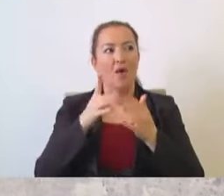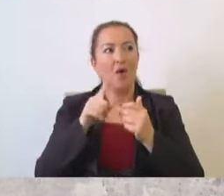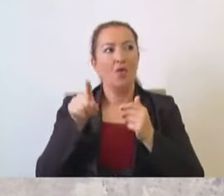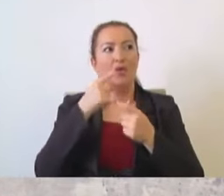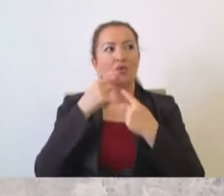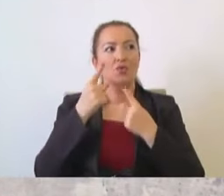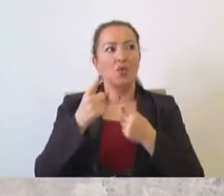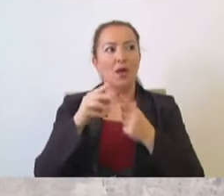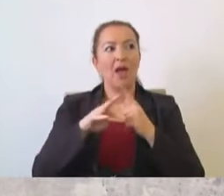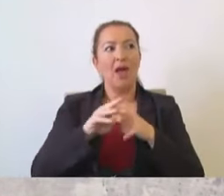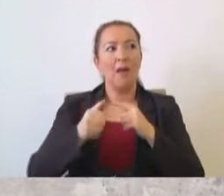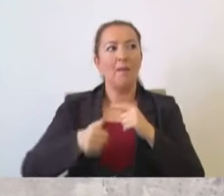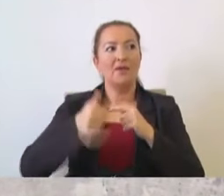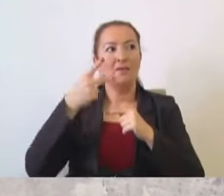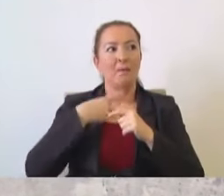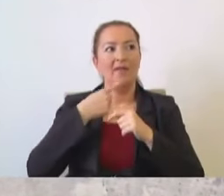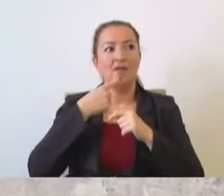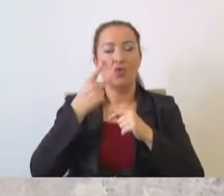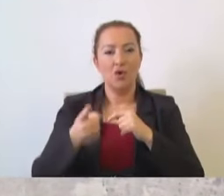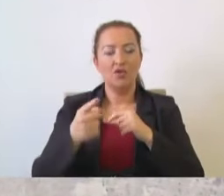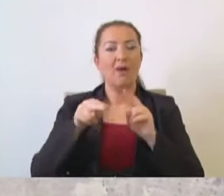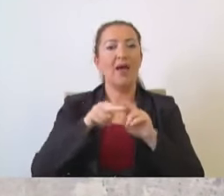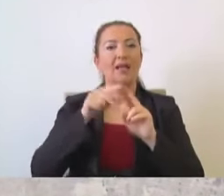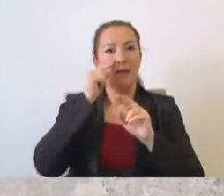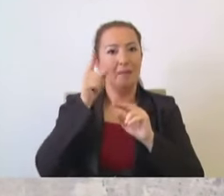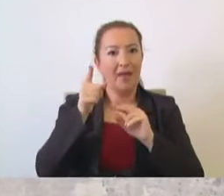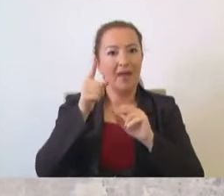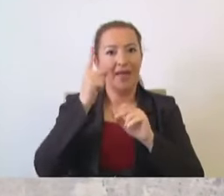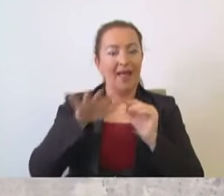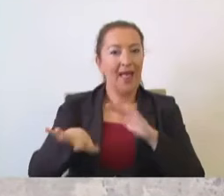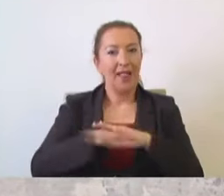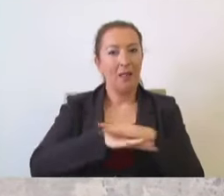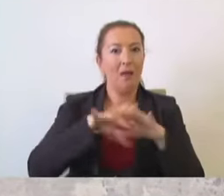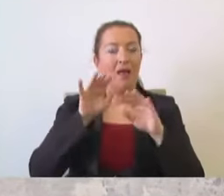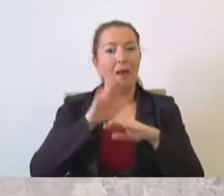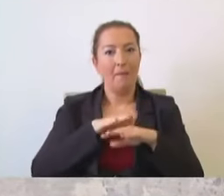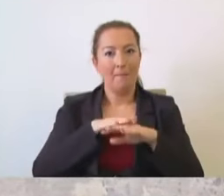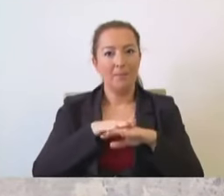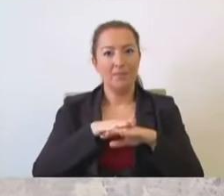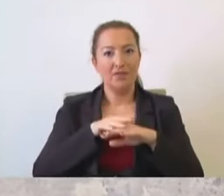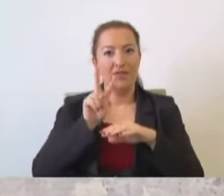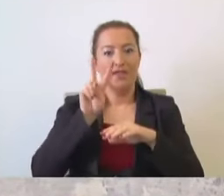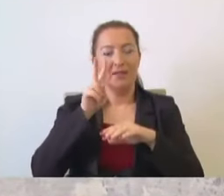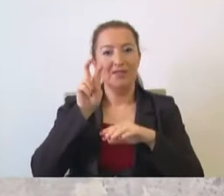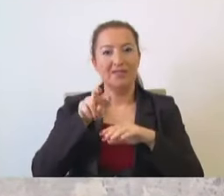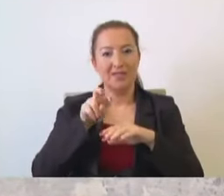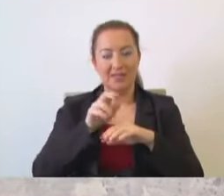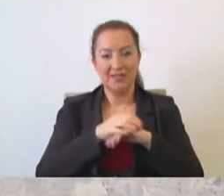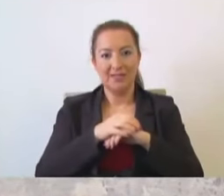Onlara söyleyeyim, Ekrem Başkanımıza ben de söyleyeceğim. Kadir Bey zaten temelini atmıştı. Atıyoruz diyor. 2008.